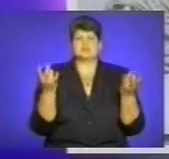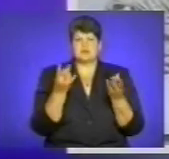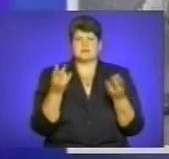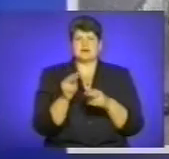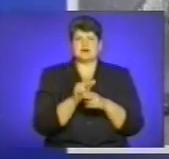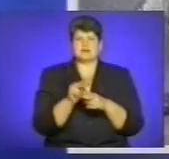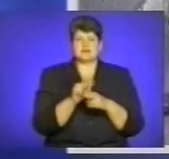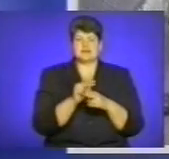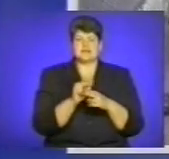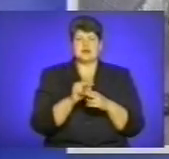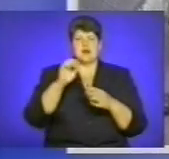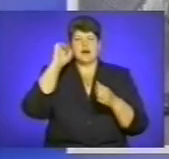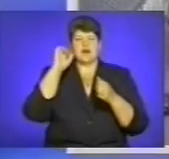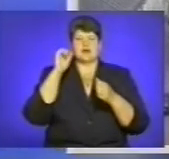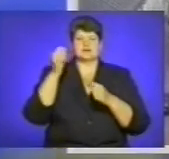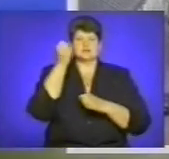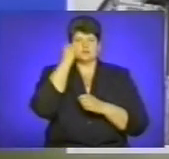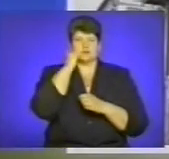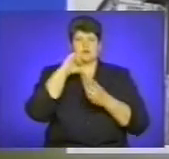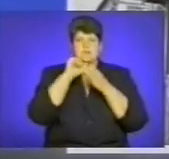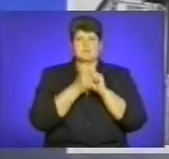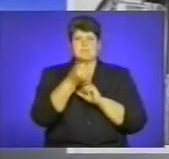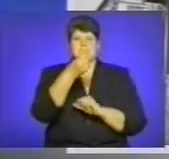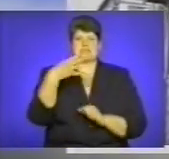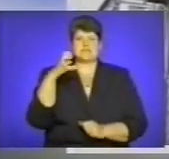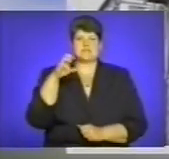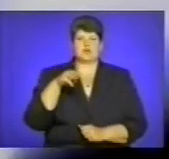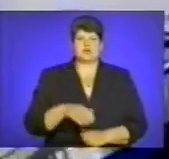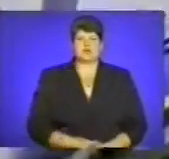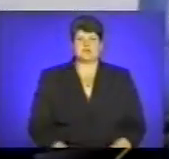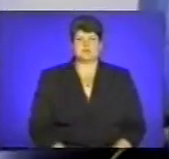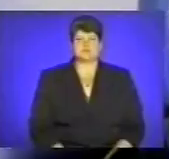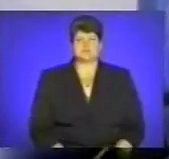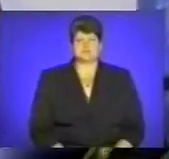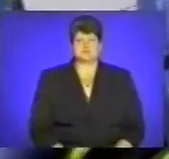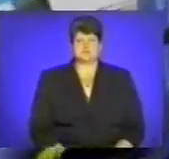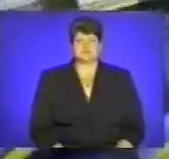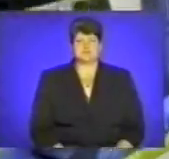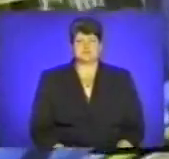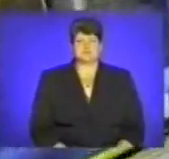реставрацію архітектурної пам'ятки 15-го століття? Музика